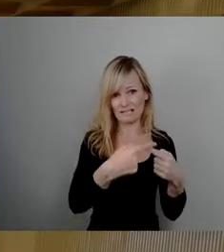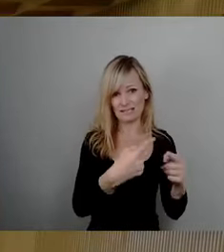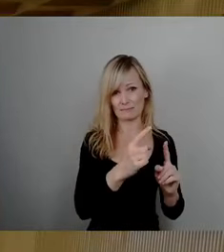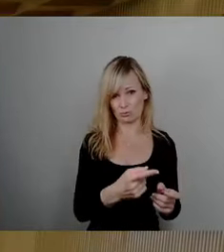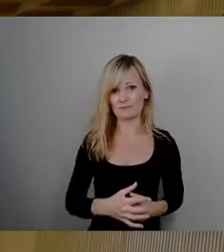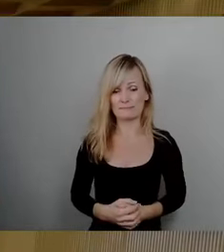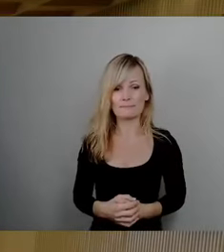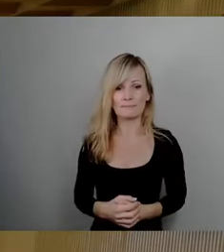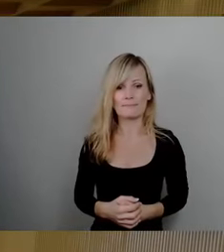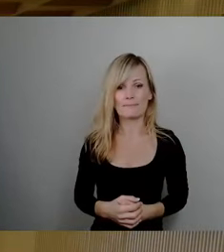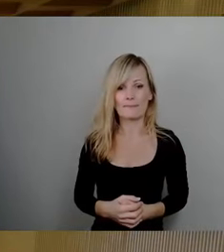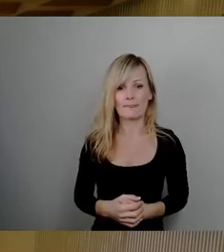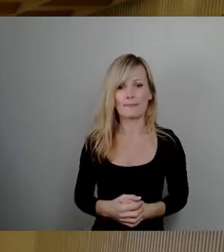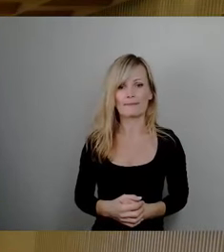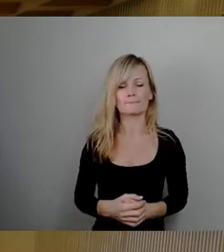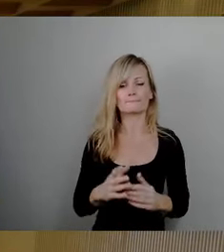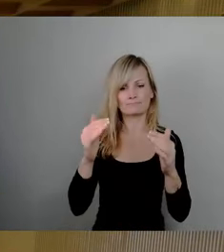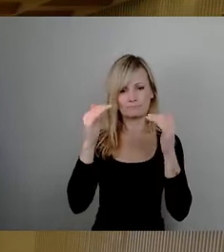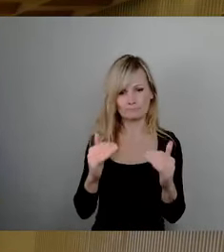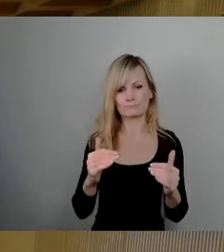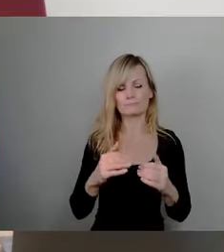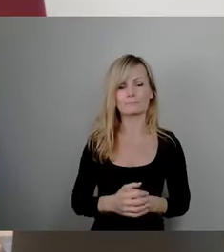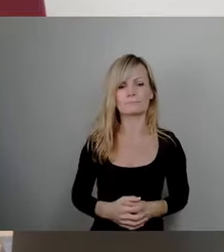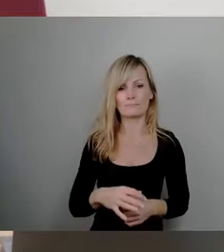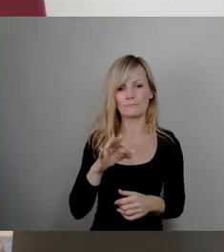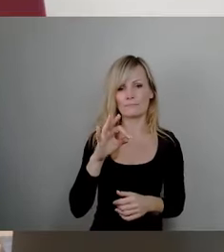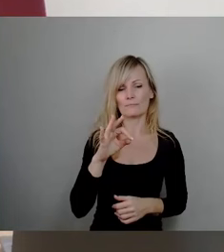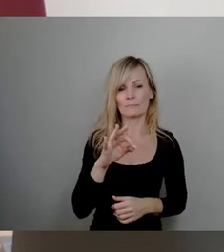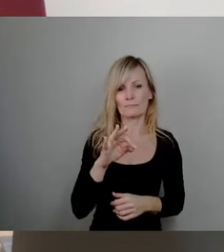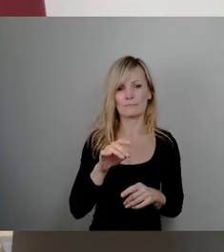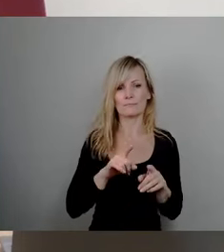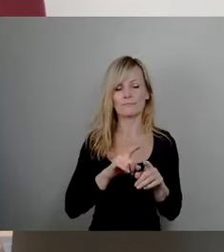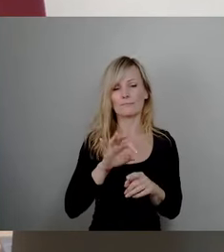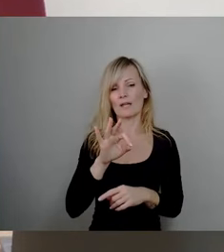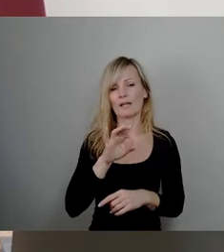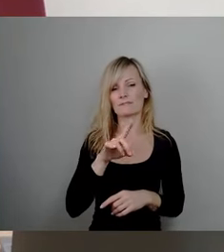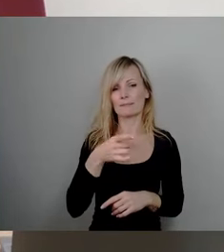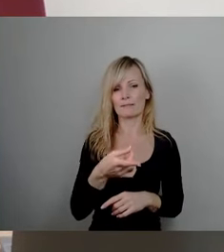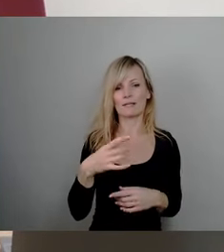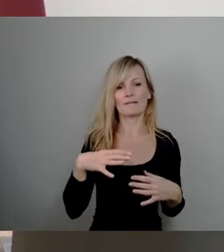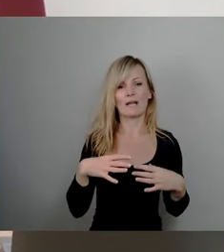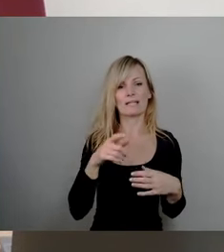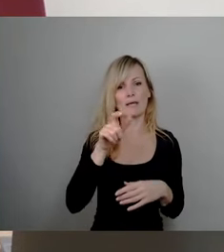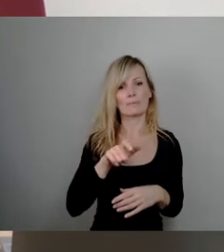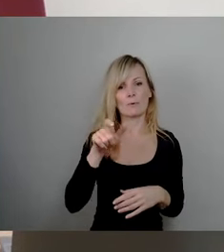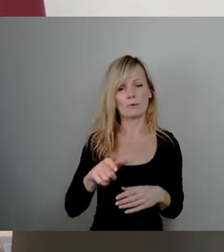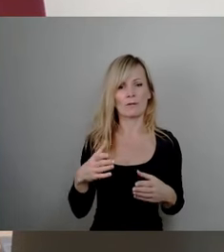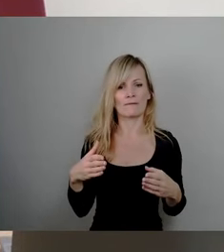So, als nächstes ist die FDP-Freie Bürgerfraktion an der Reihe, Herr Jens-Uwe Zastrow.